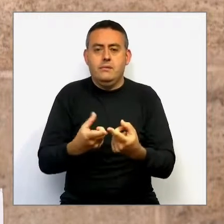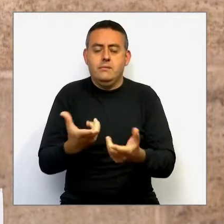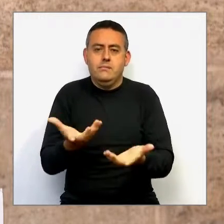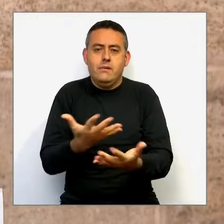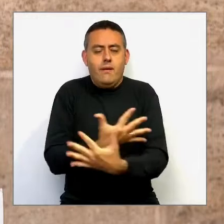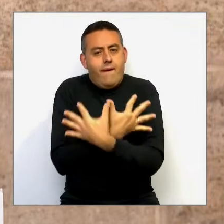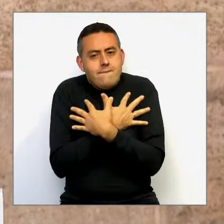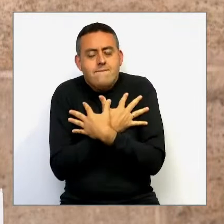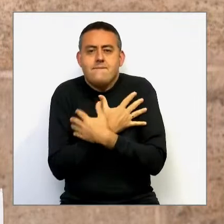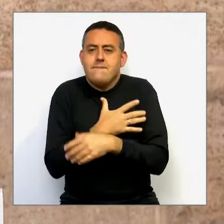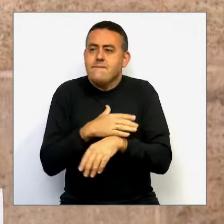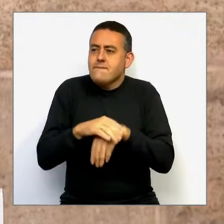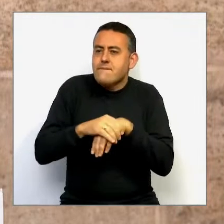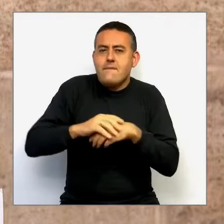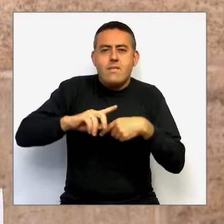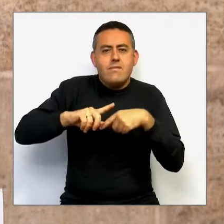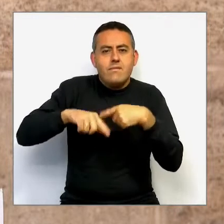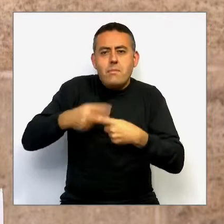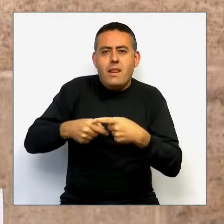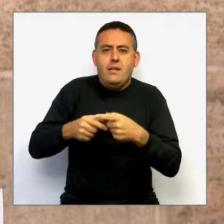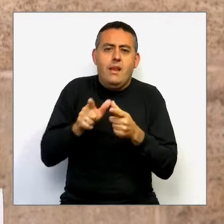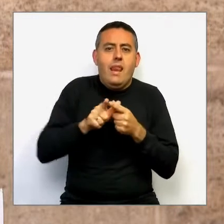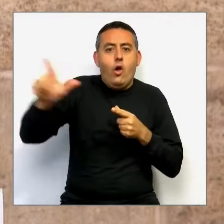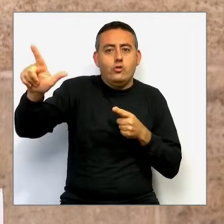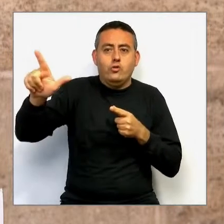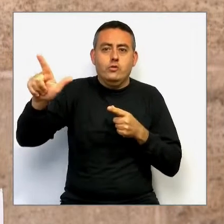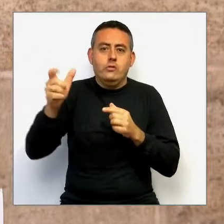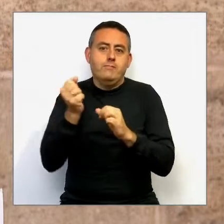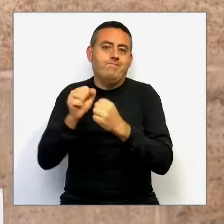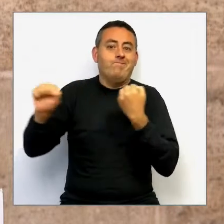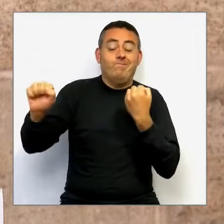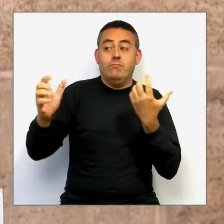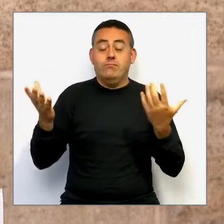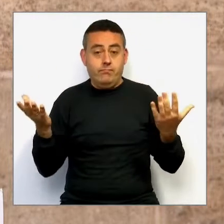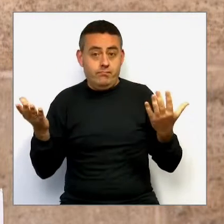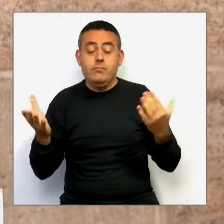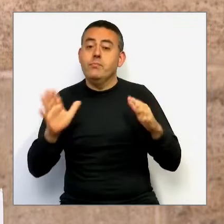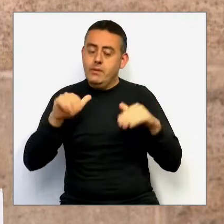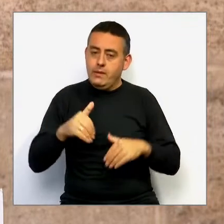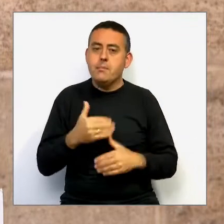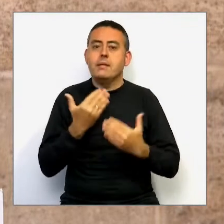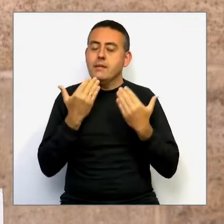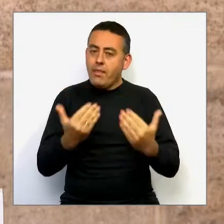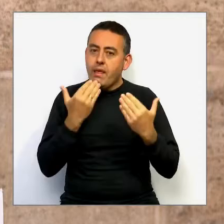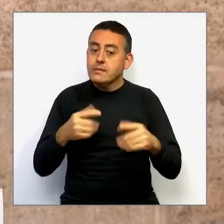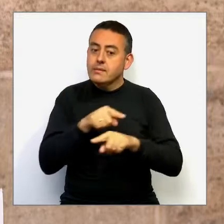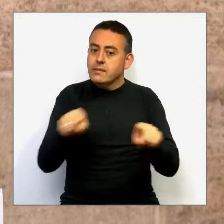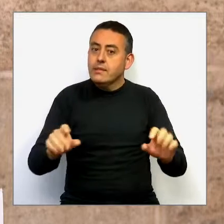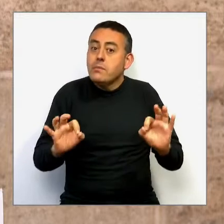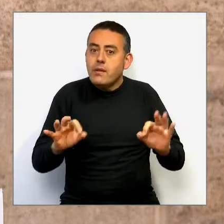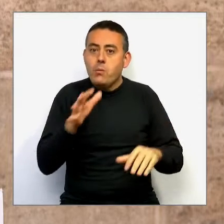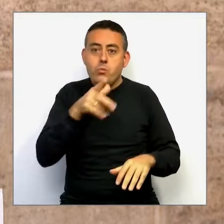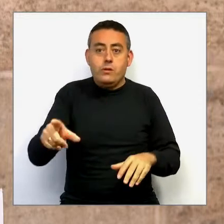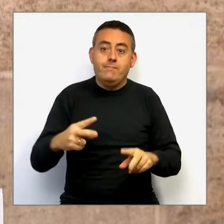familiars, dels seus persones estimades. Jo us agraeixo a ells també, especialment, el compliment d'esta mesura, que ens ha ajudat